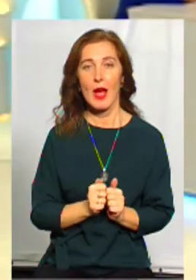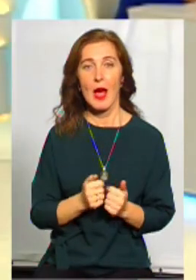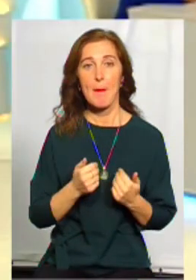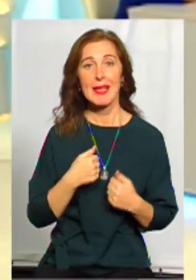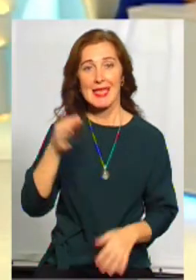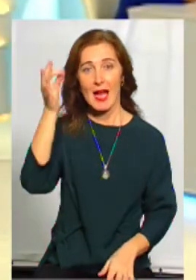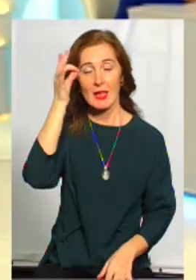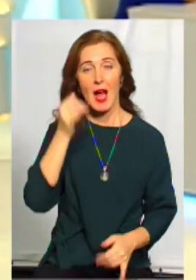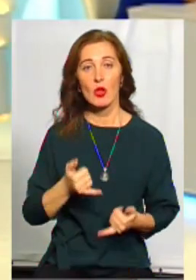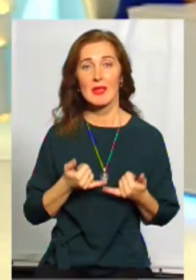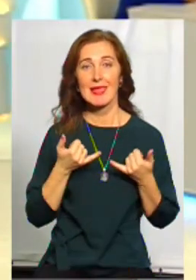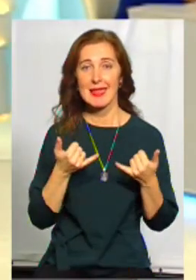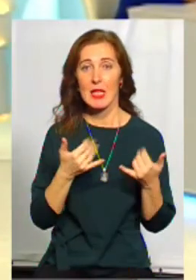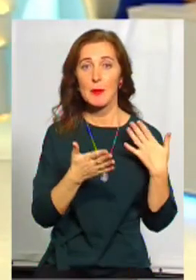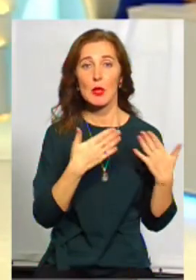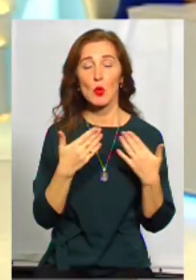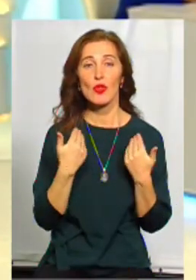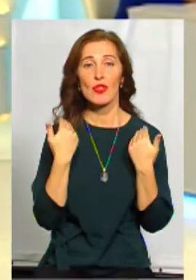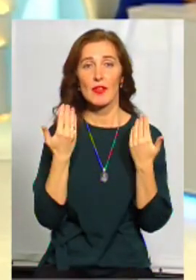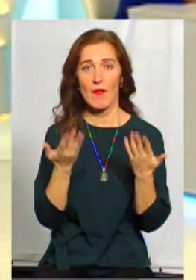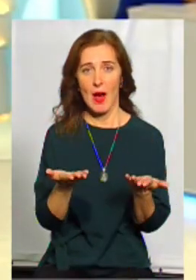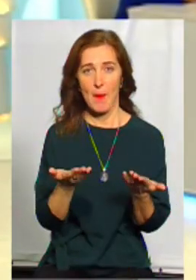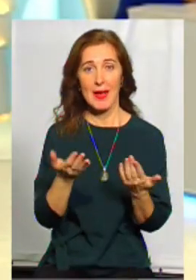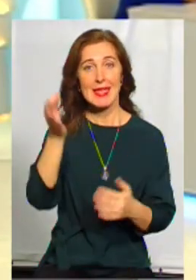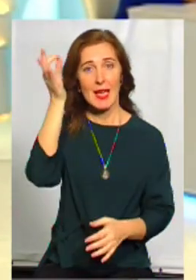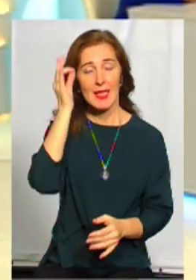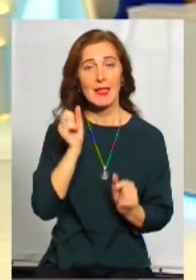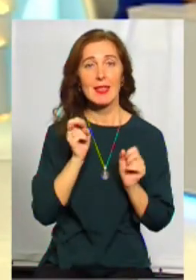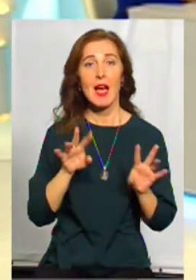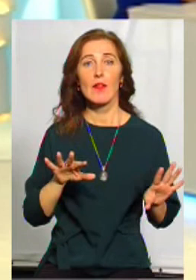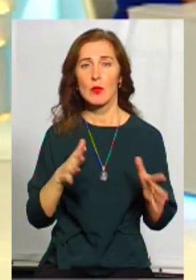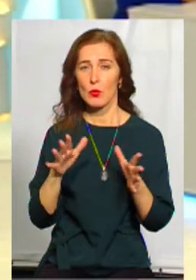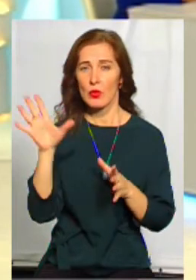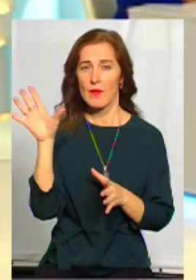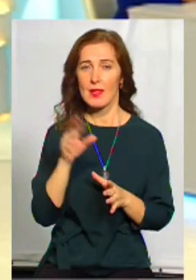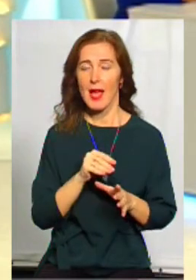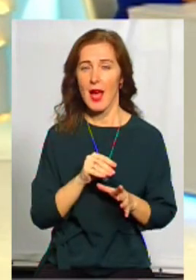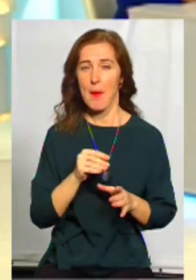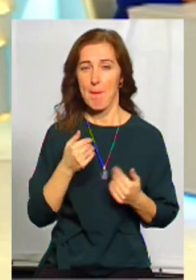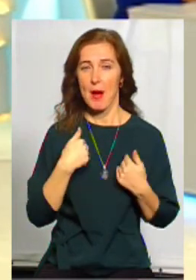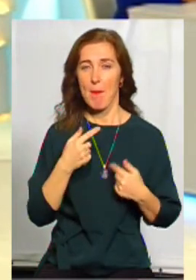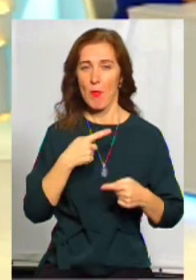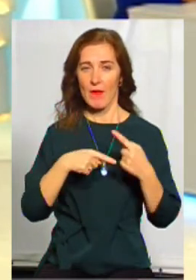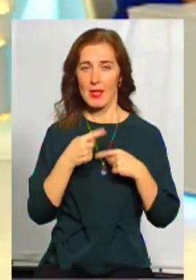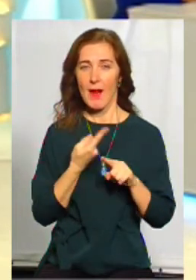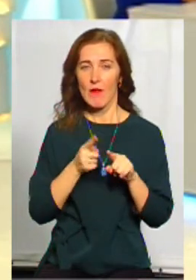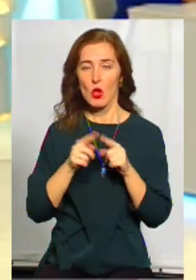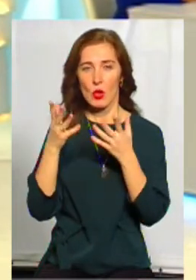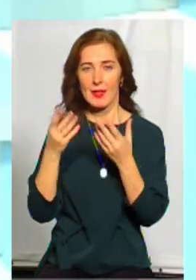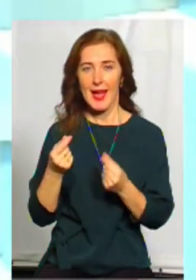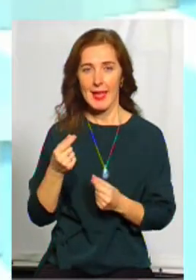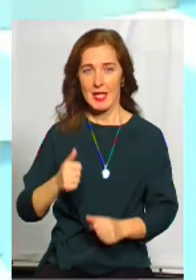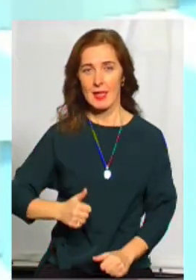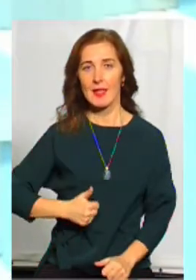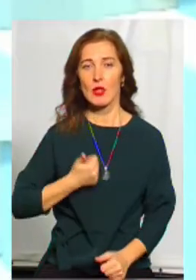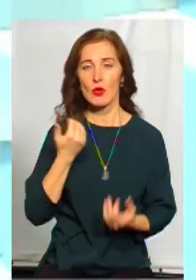мені згадалося зараз, спілкуючись з вами, згадайте, як відбулося все на подіях. Ми повертаємося сьогодні в такий день, день гідності, свободи.